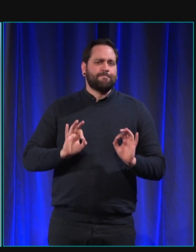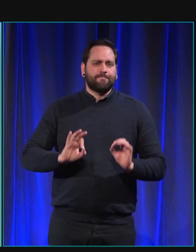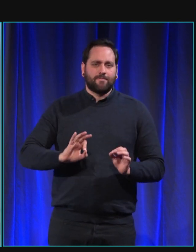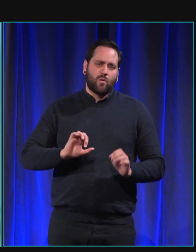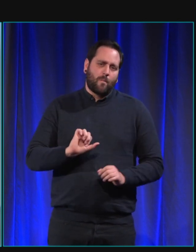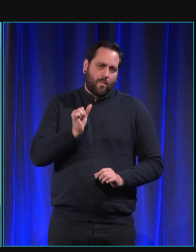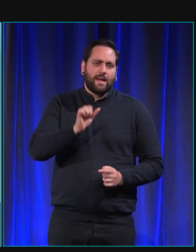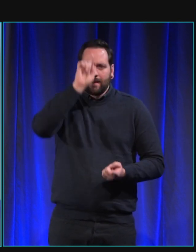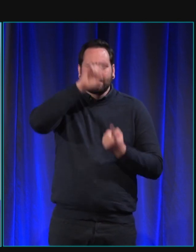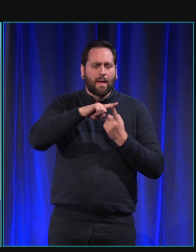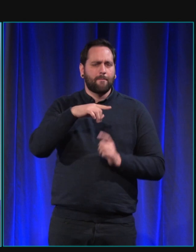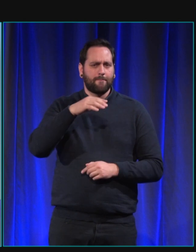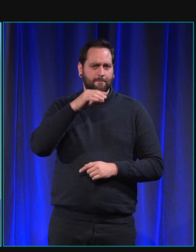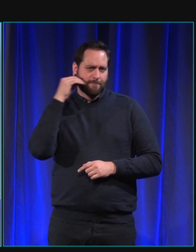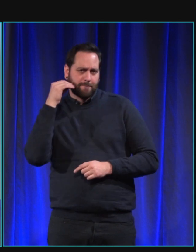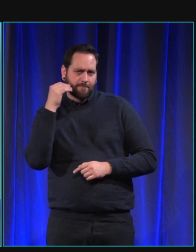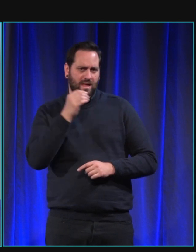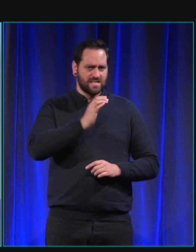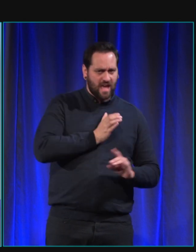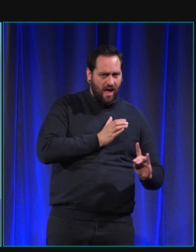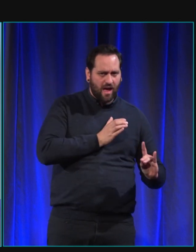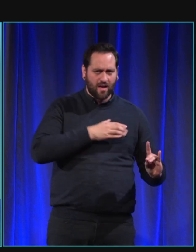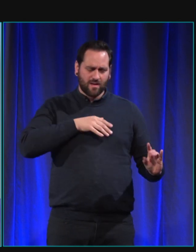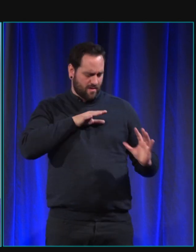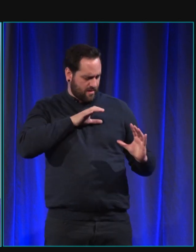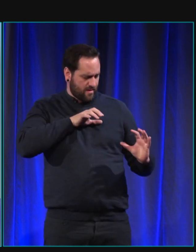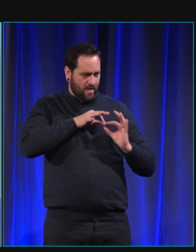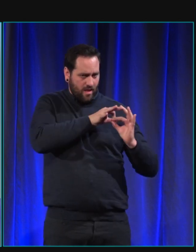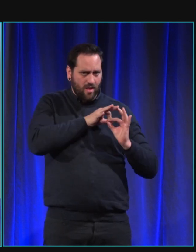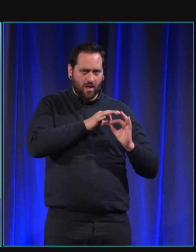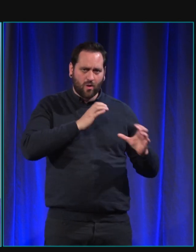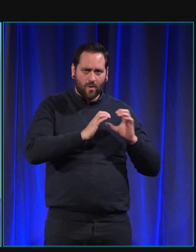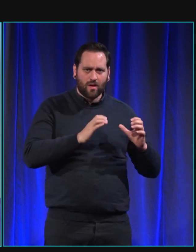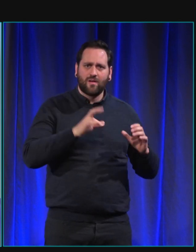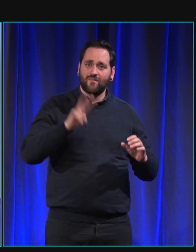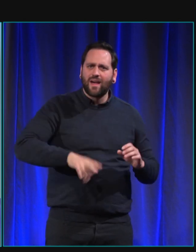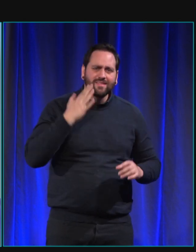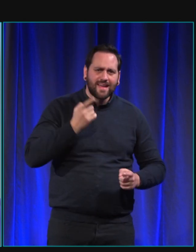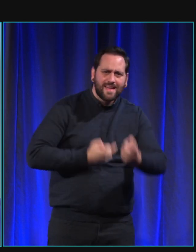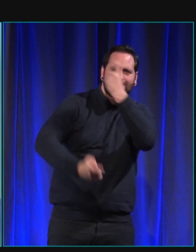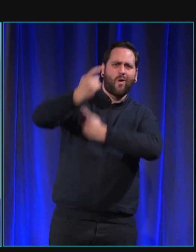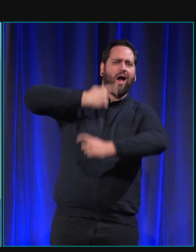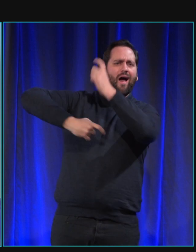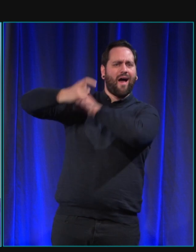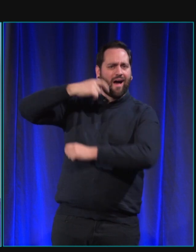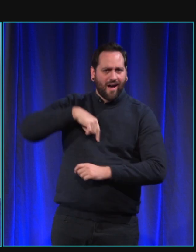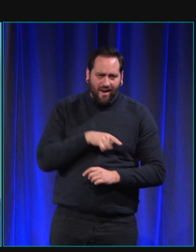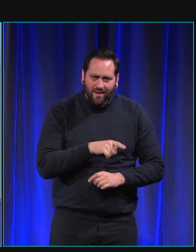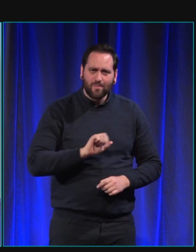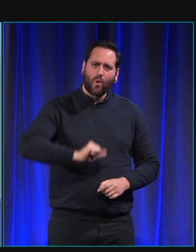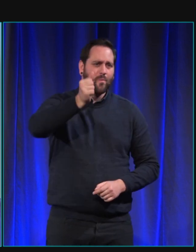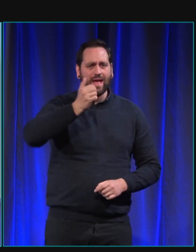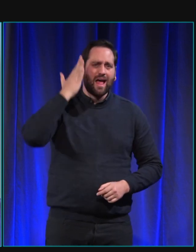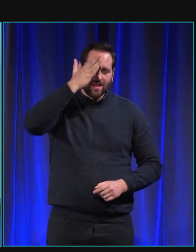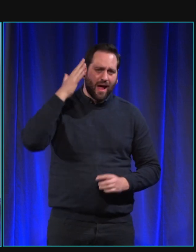-chien en particulier. C'est vrai que le chien est la première espèce à avoir été domestiqué par l'homme il y a environ 15 000 ans, voire